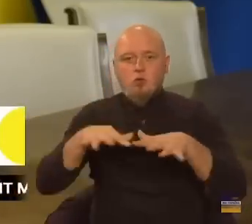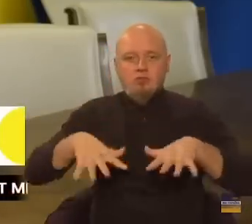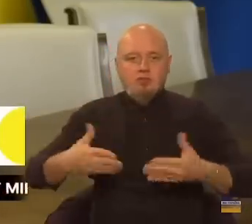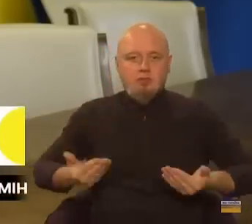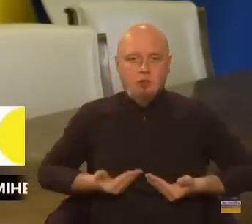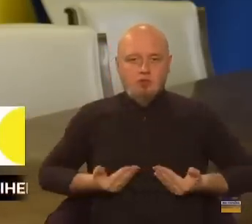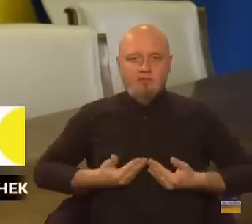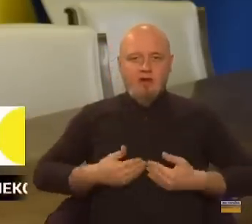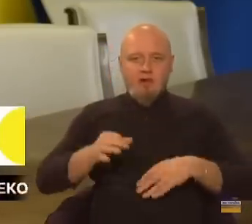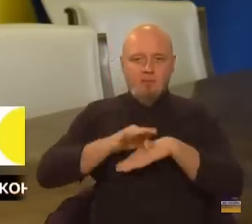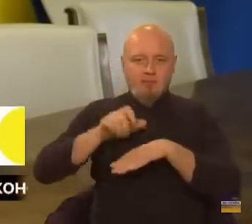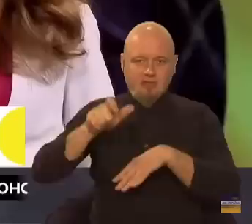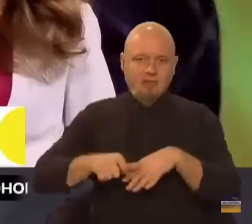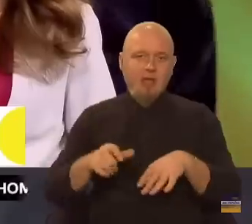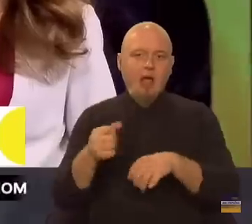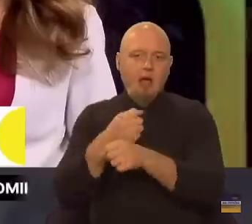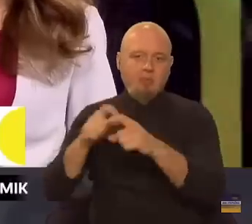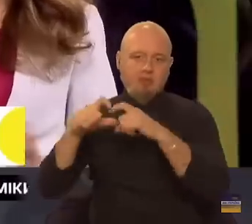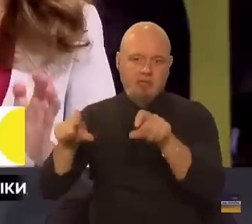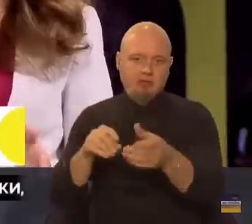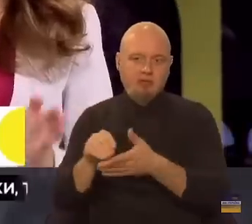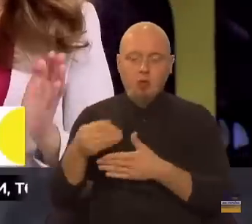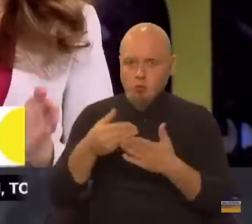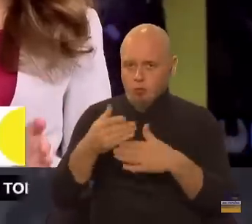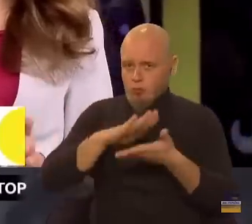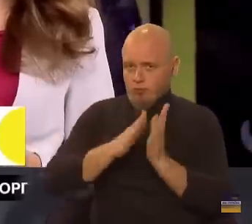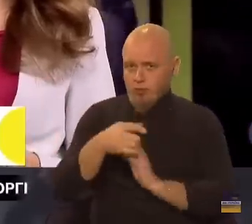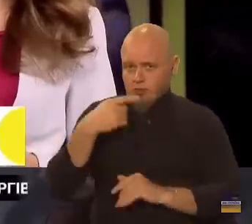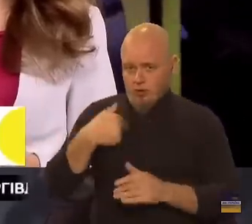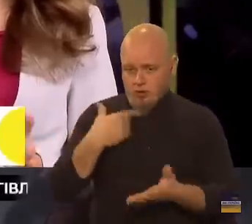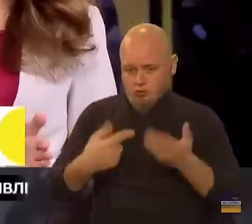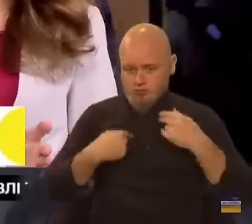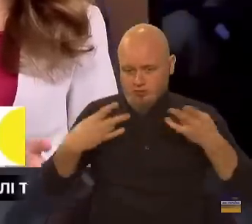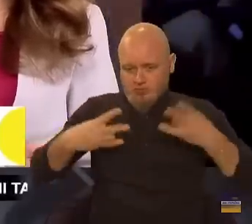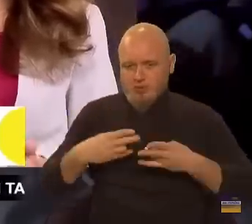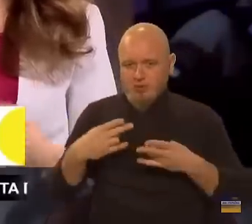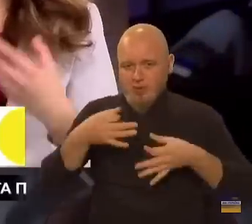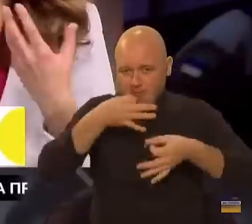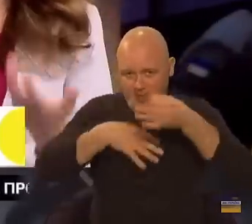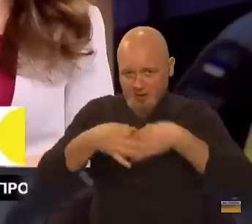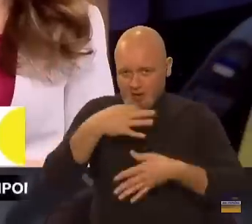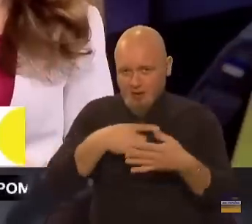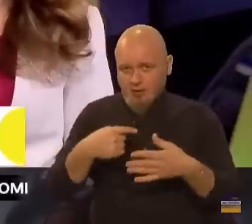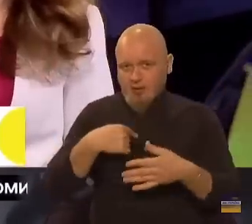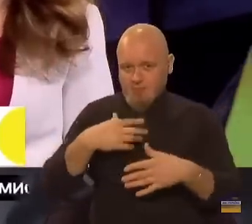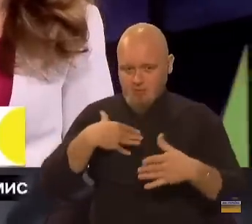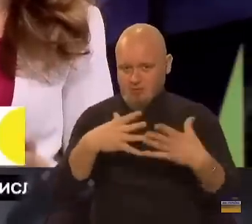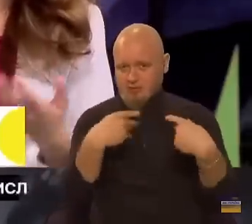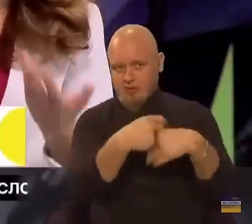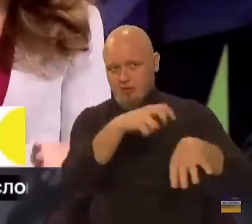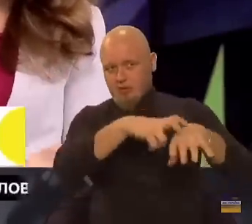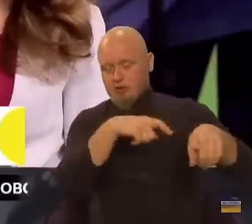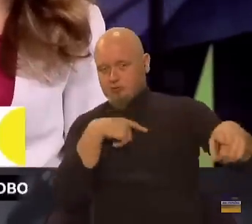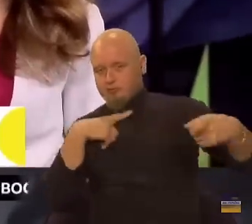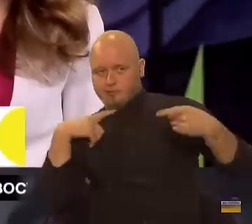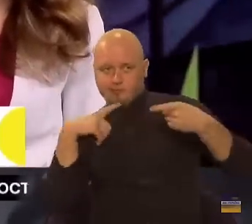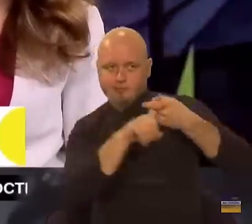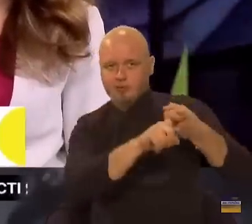проживання пацієнта аптеці. Тобто, умовно кажучи, якщо мені потрібен якийсь препарат, і мій сімейний лікар